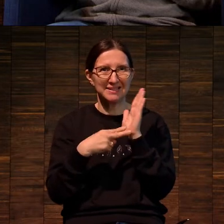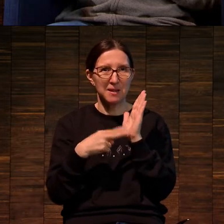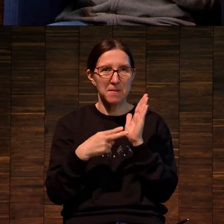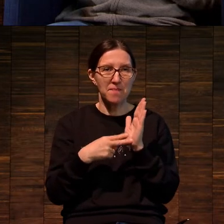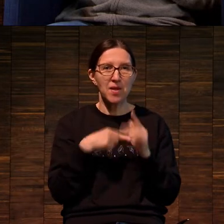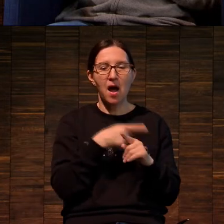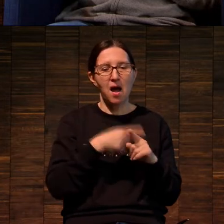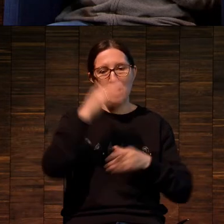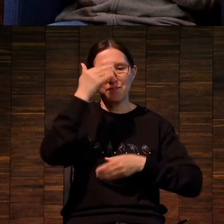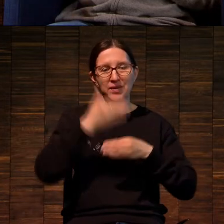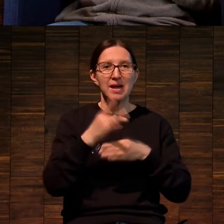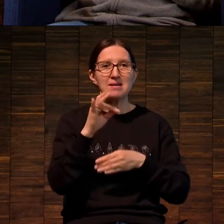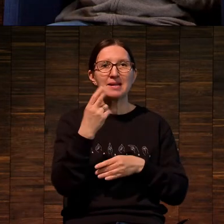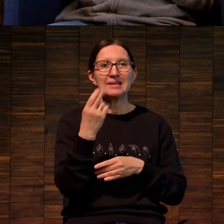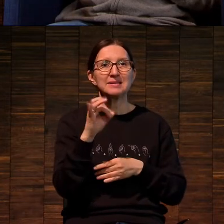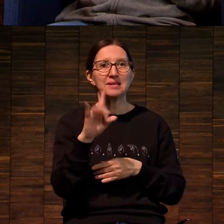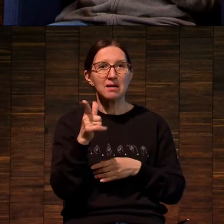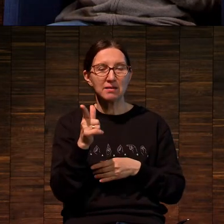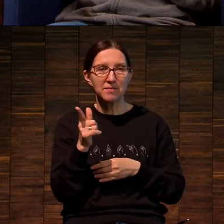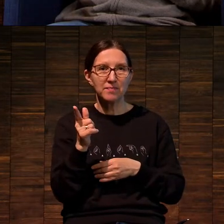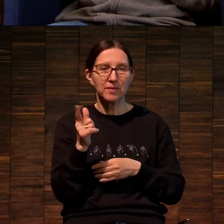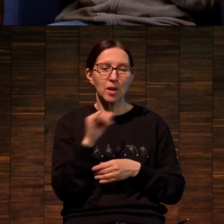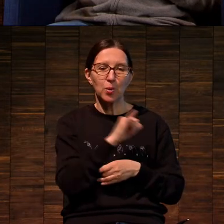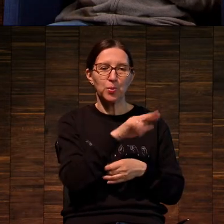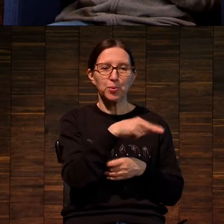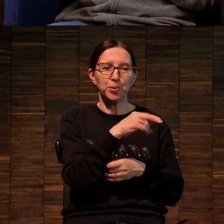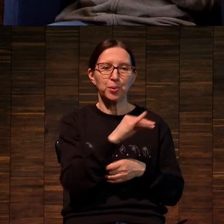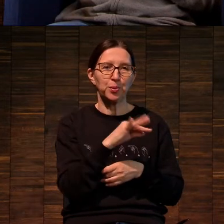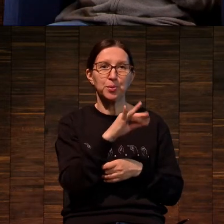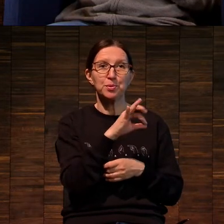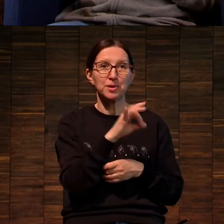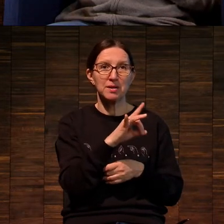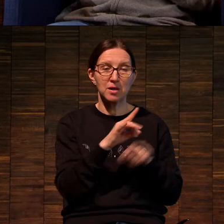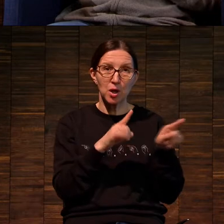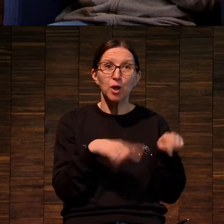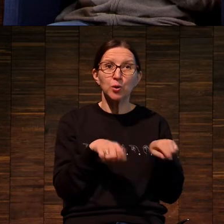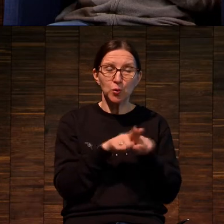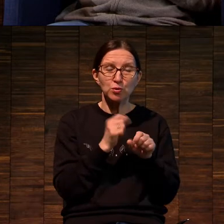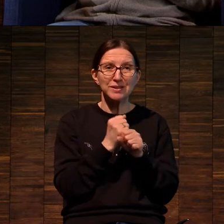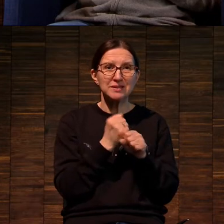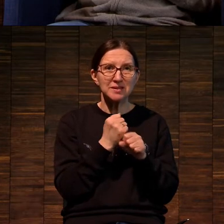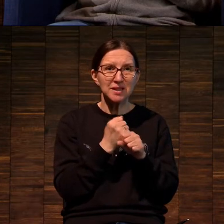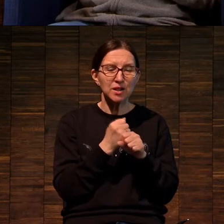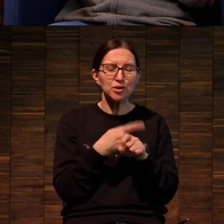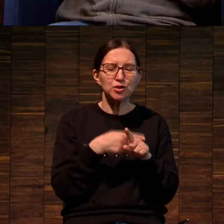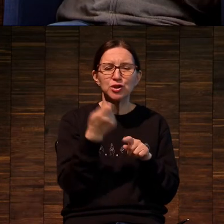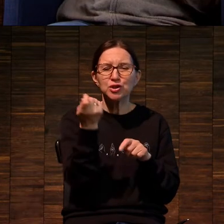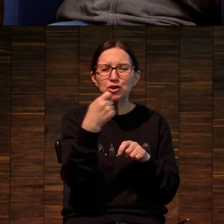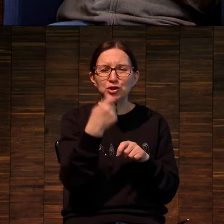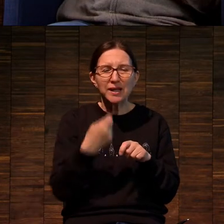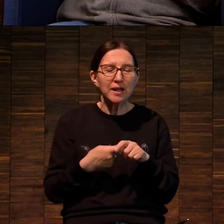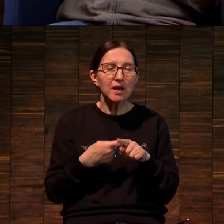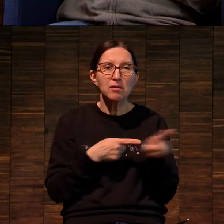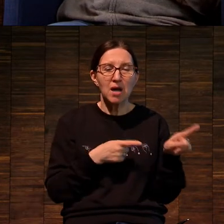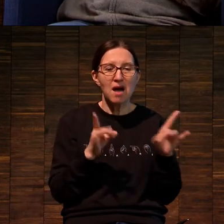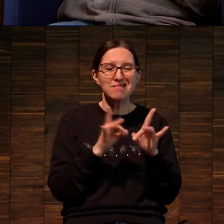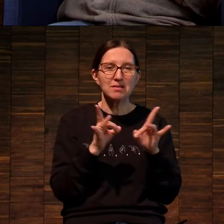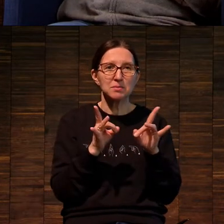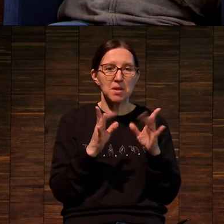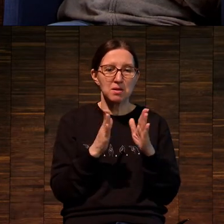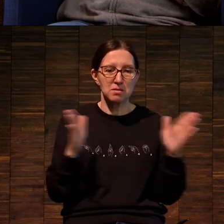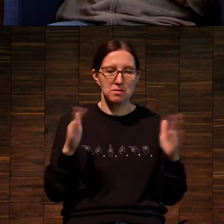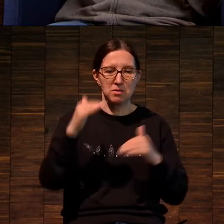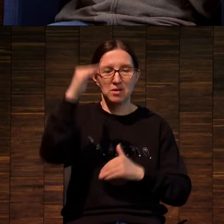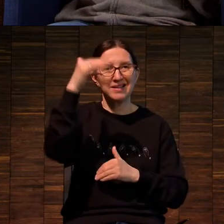А рыцарь и... Вот дюреровский рыцарь, который тоже сделан тончайшим штрихом, он размером